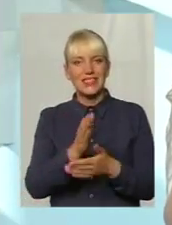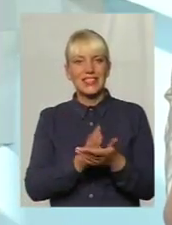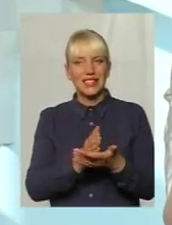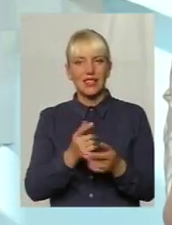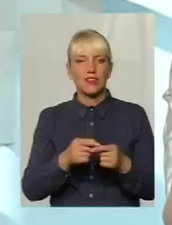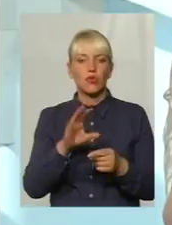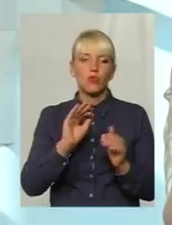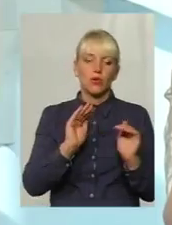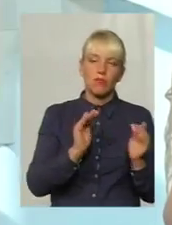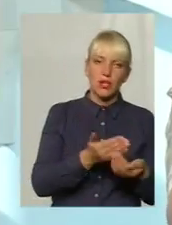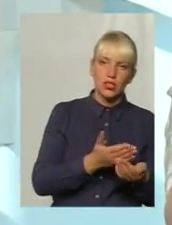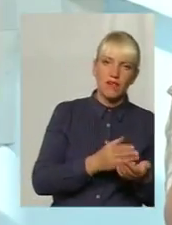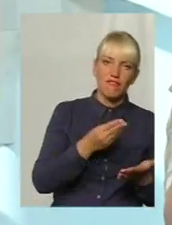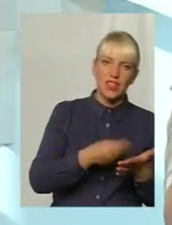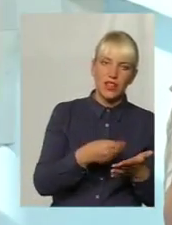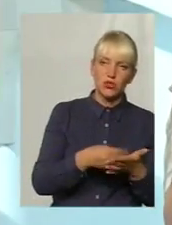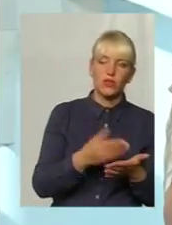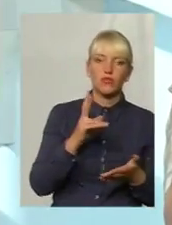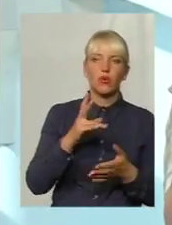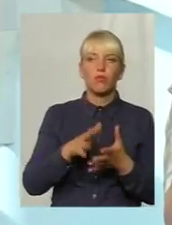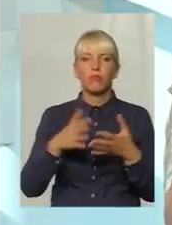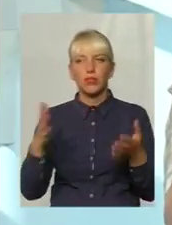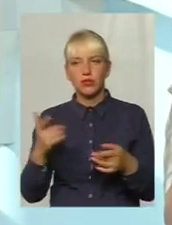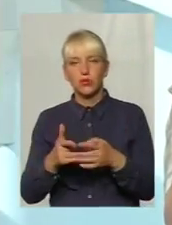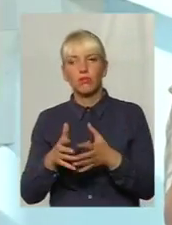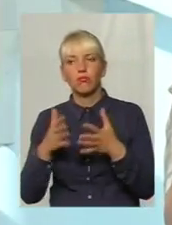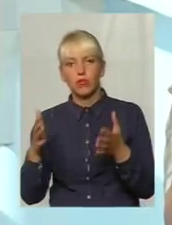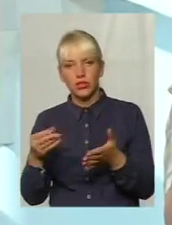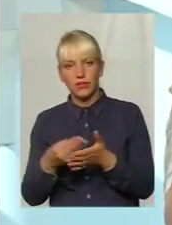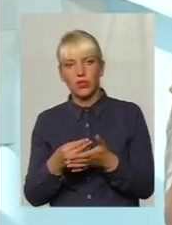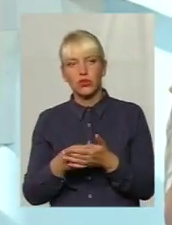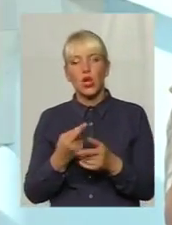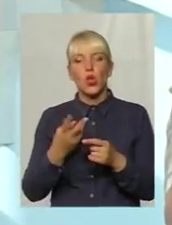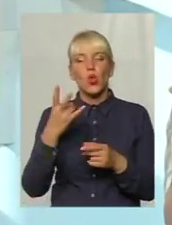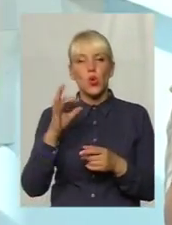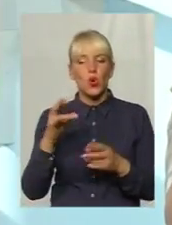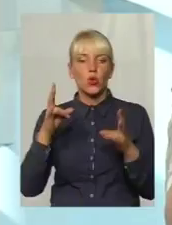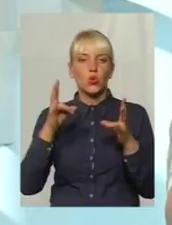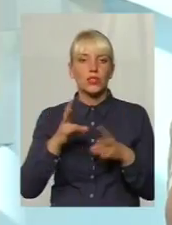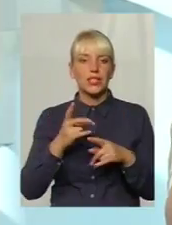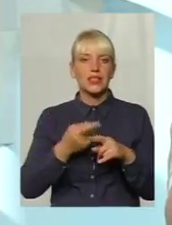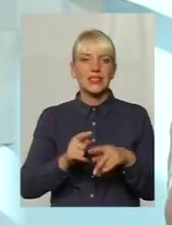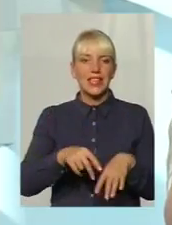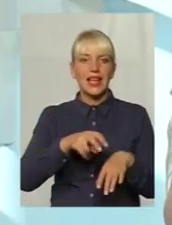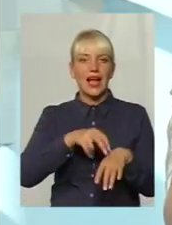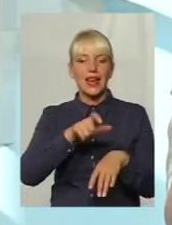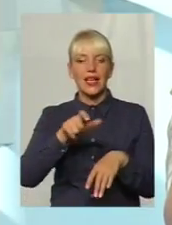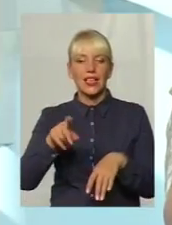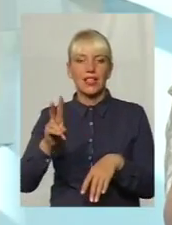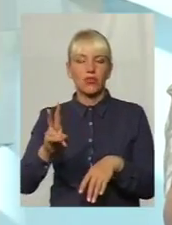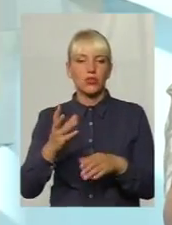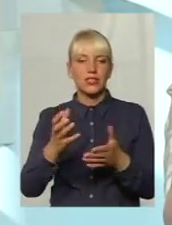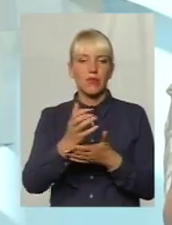більше буде більше фінансуватись. Ну, але теж доцільність тих лікарів, які там зібрали